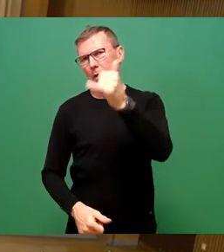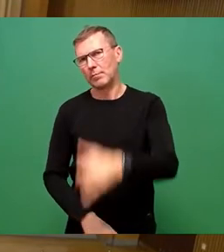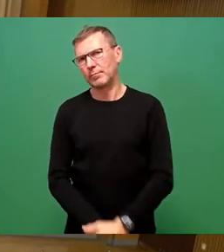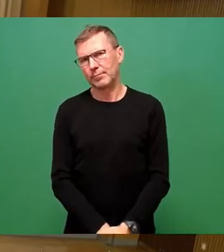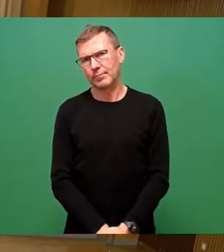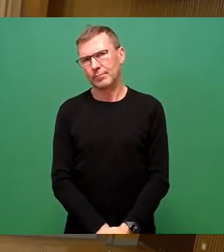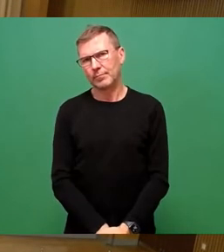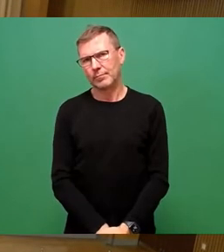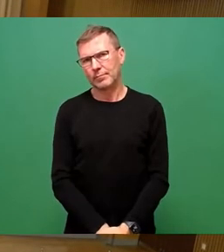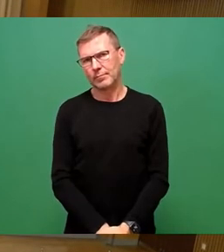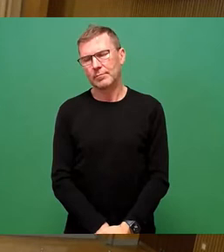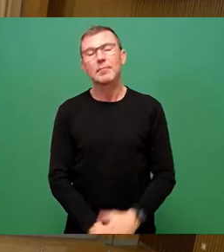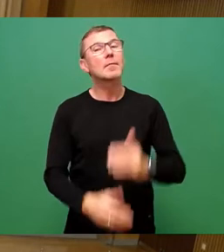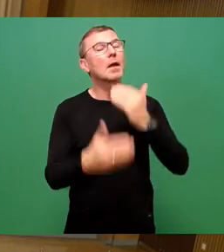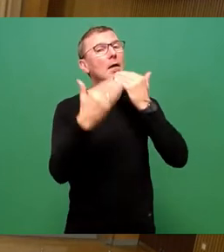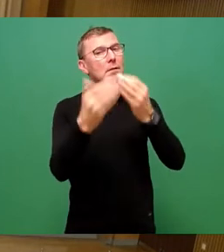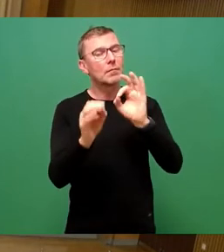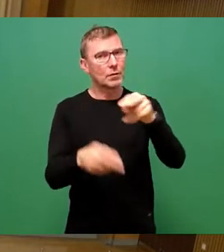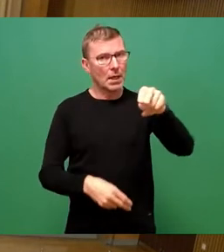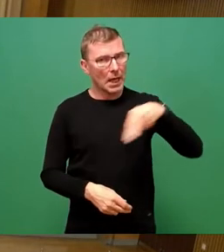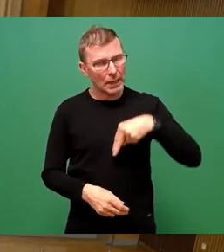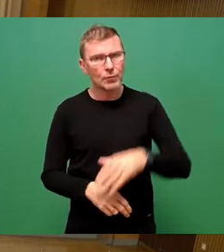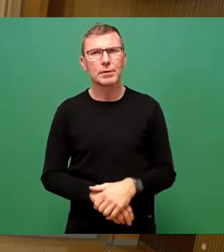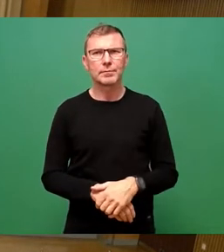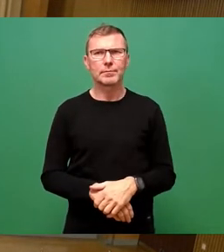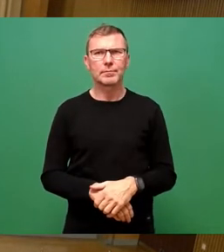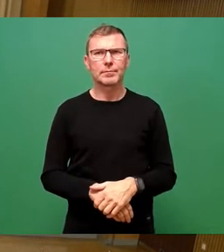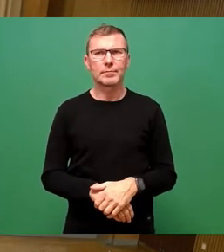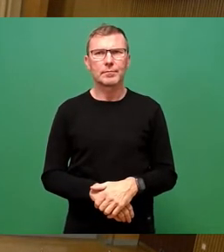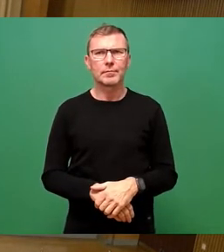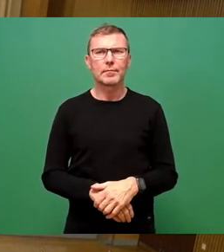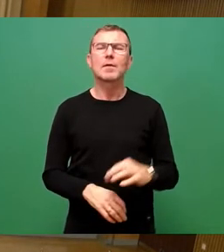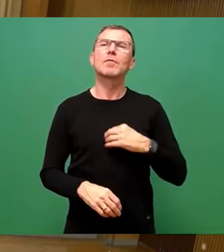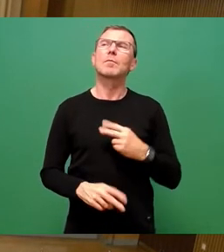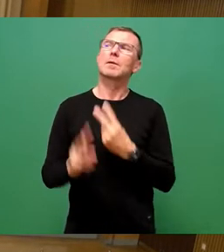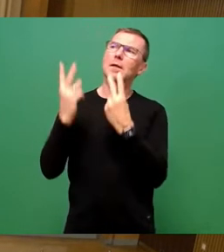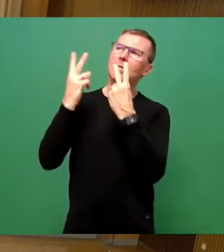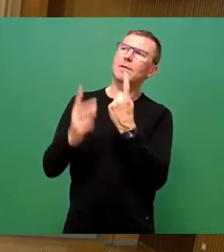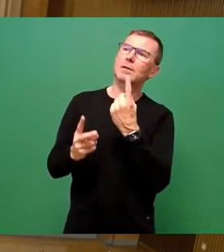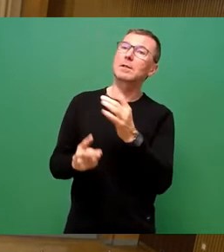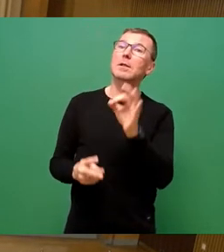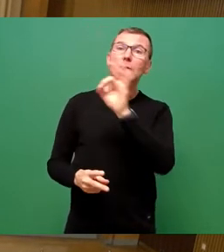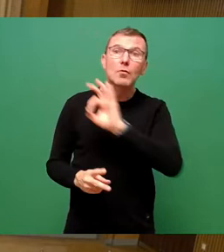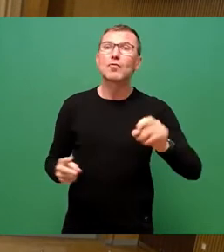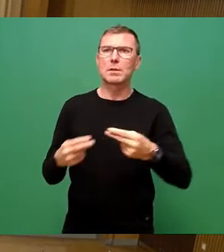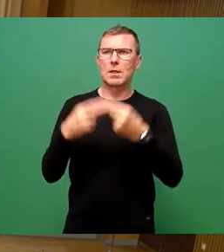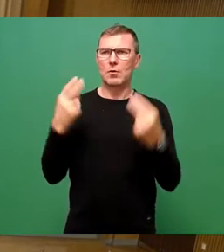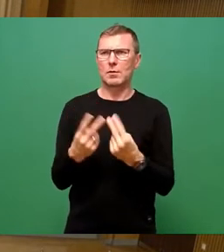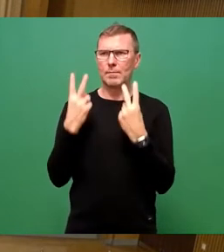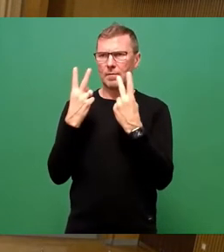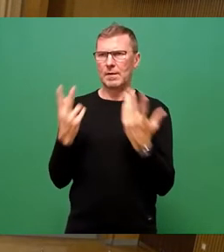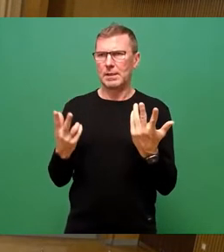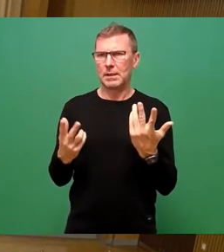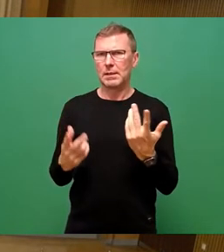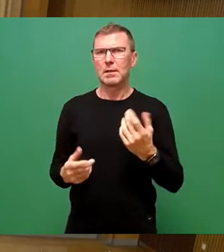Ja, vielen Dank für die Antwort. Mir ist es natürlich auch wichtig, dass da ein gutes Konzept rausgibt. Also jetzt nicht nur, dass es schnell geht,